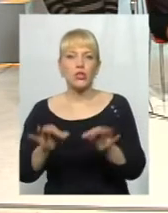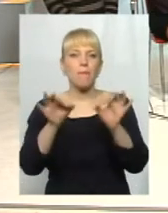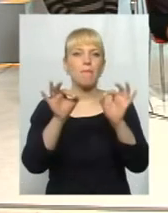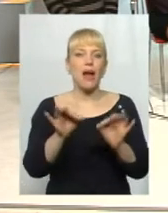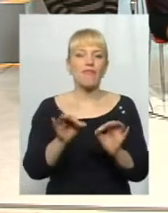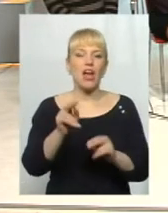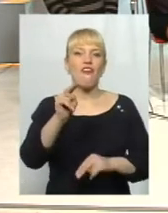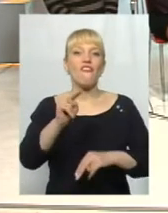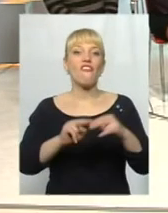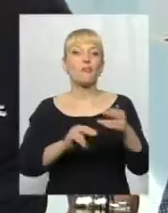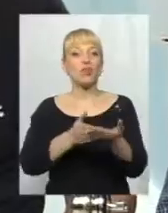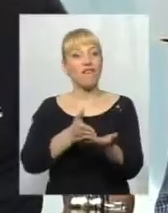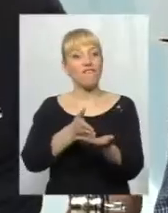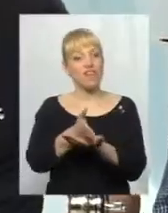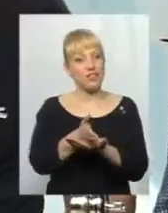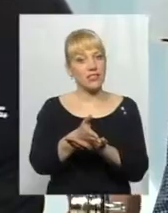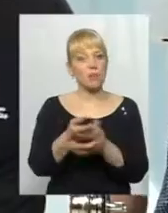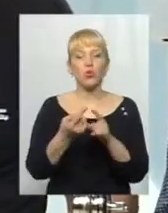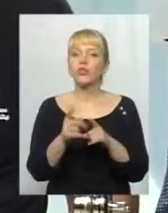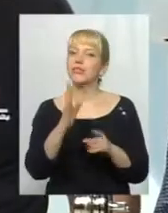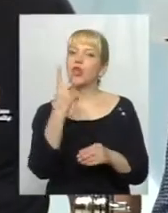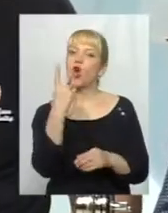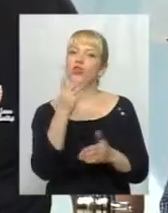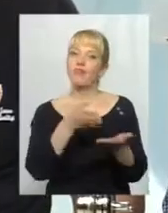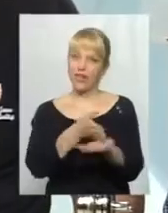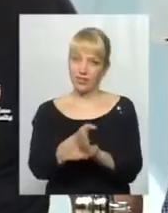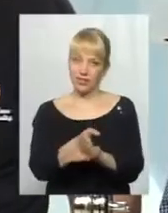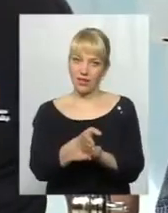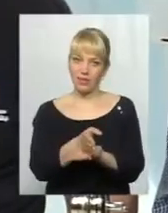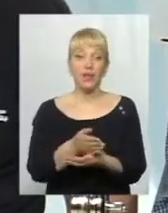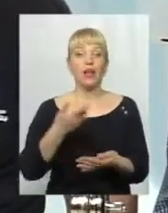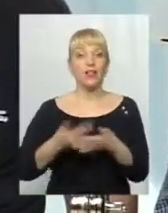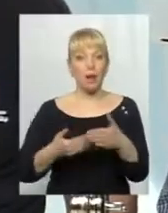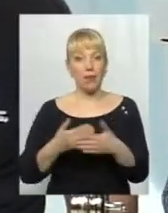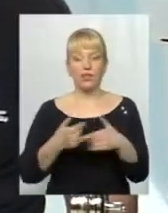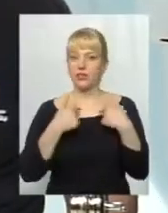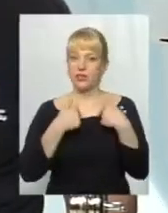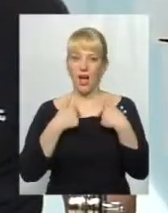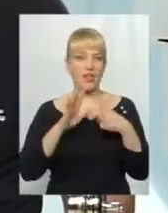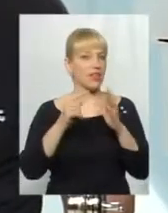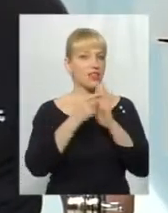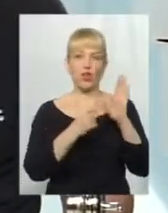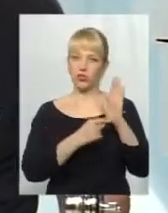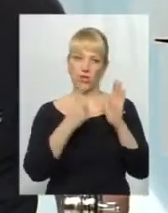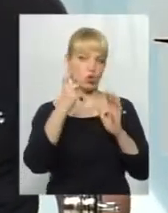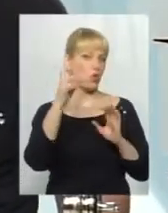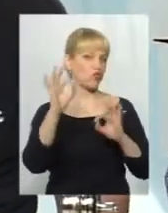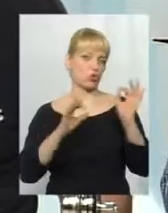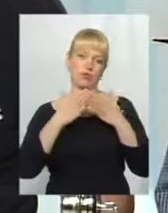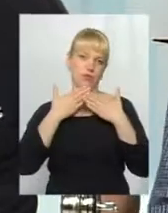звідси з вами. Але це лише тільки одна з версій. Наприклад, я її не розділяю на 100%.